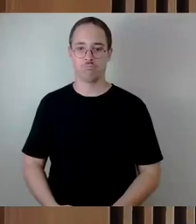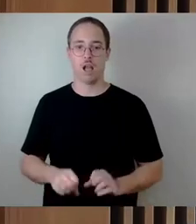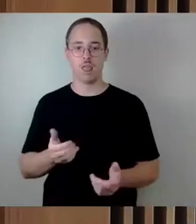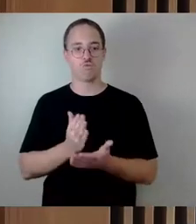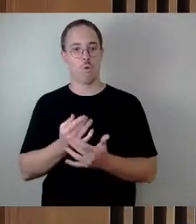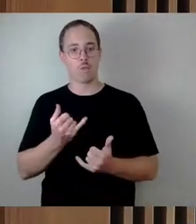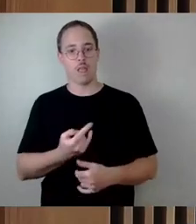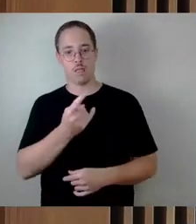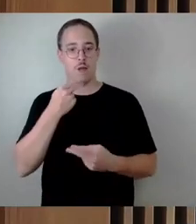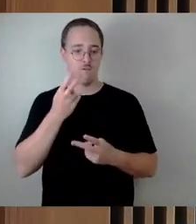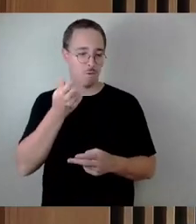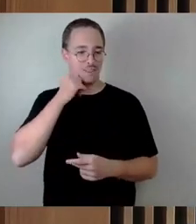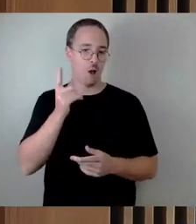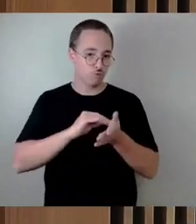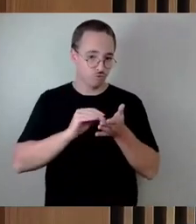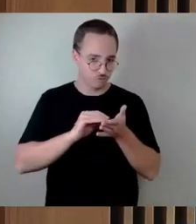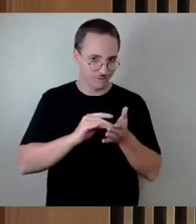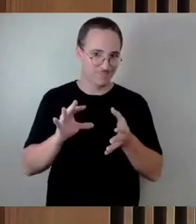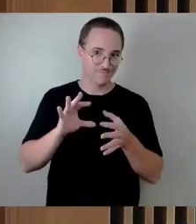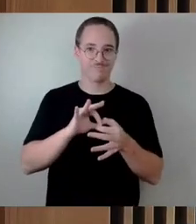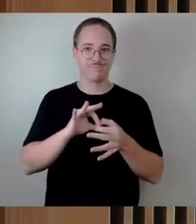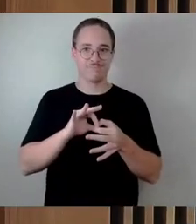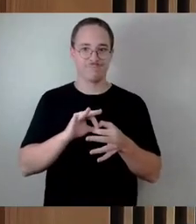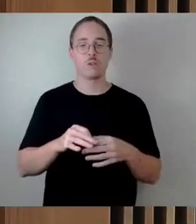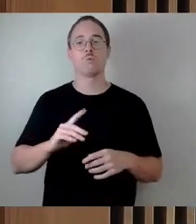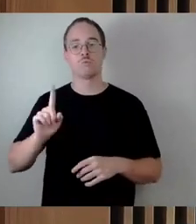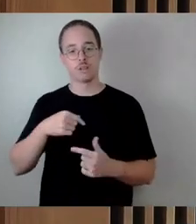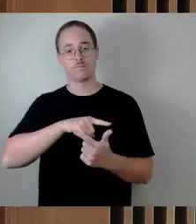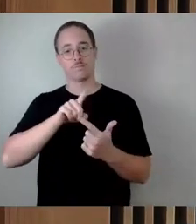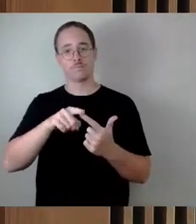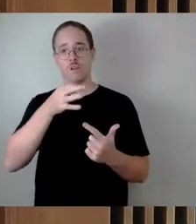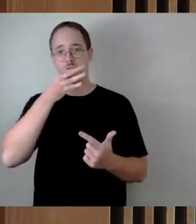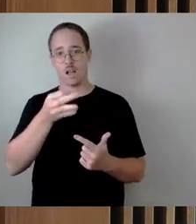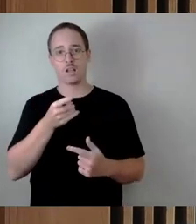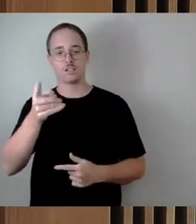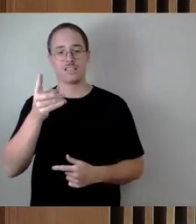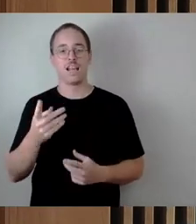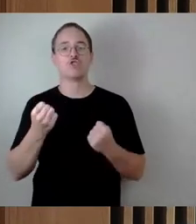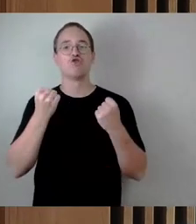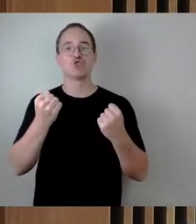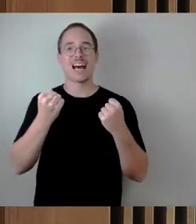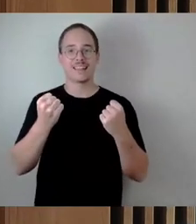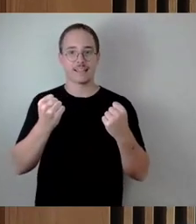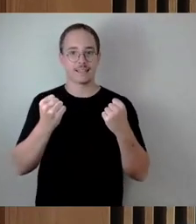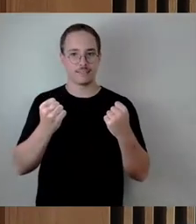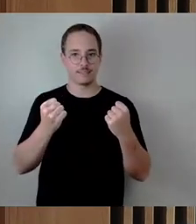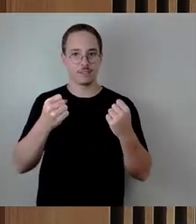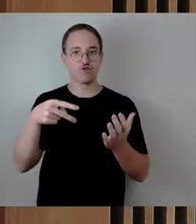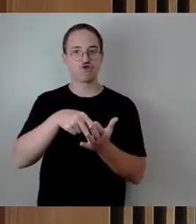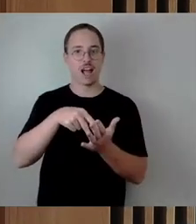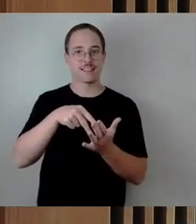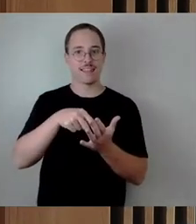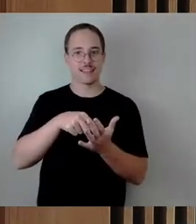dann schriftlich. Dann möchte ich gerne wissen, ob die Statik der Brücke ausgelegt war für die 58 Tonnen schweren